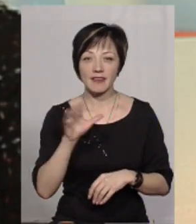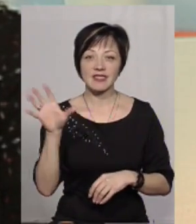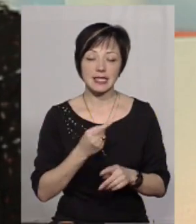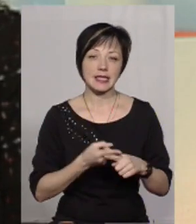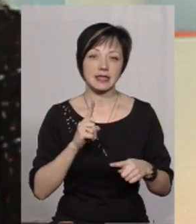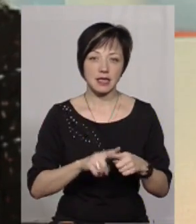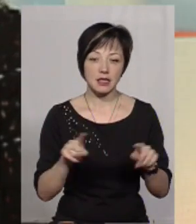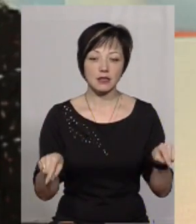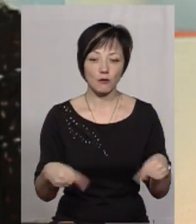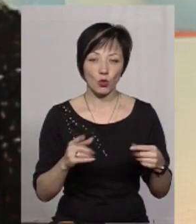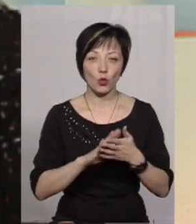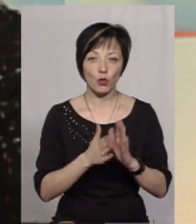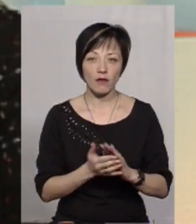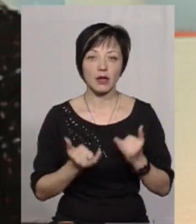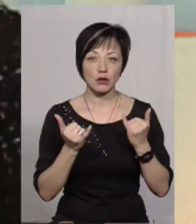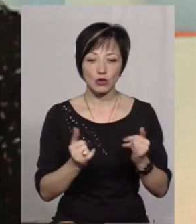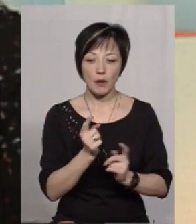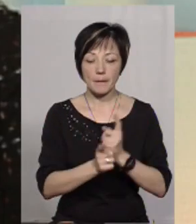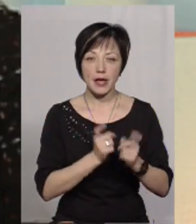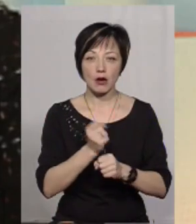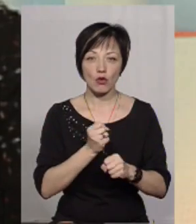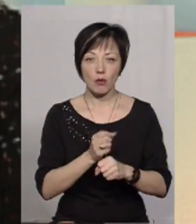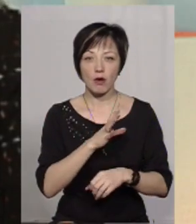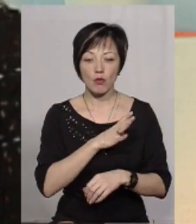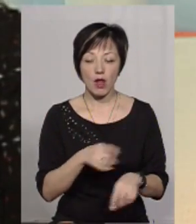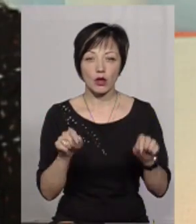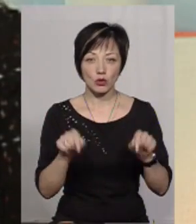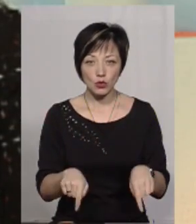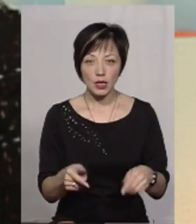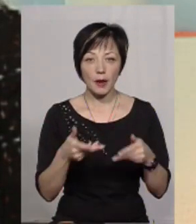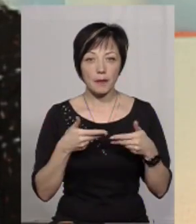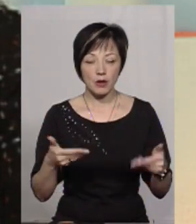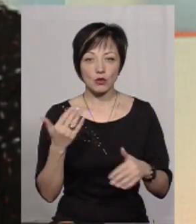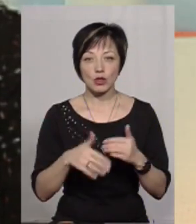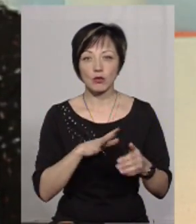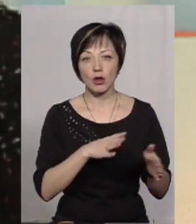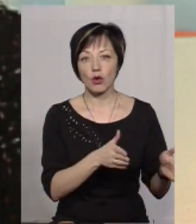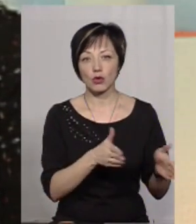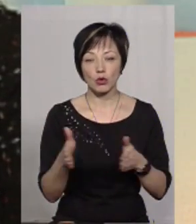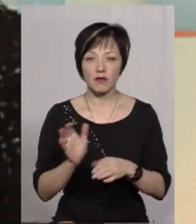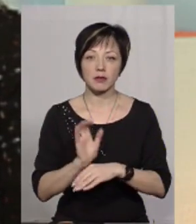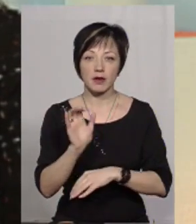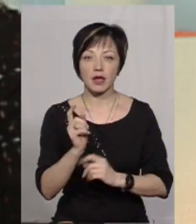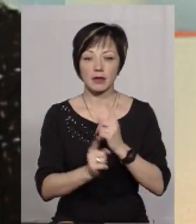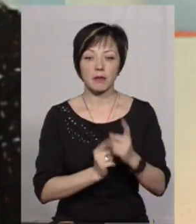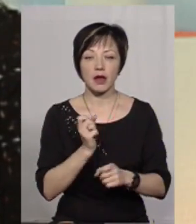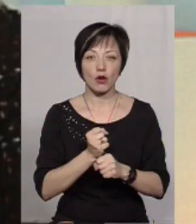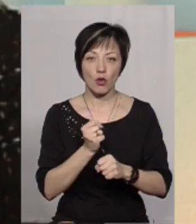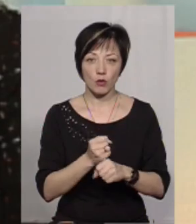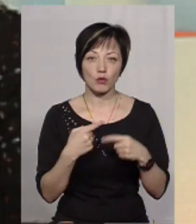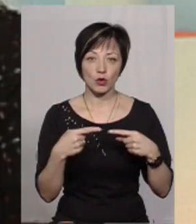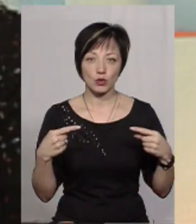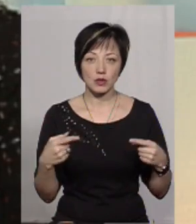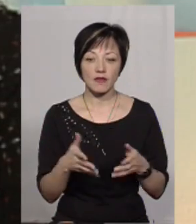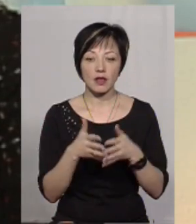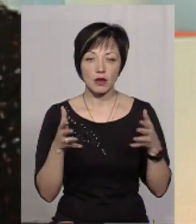Все це створює умови для того, щоб переробка була саме тут, і ми вже були готові відправляти перероблену продукцію